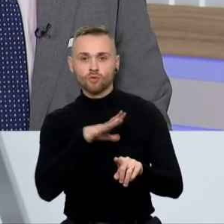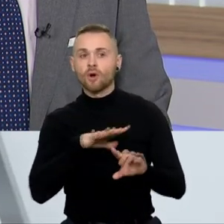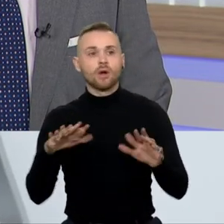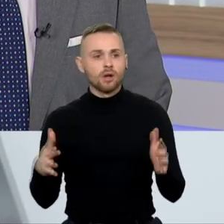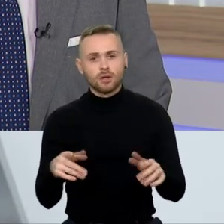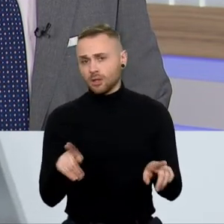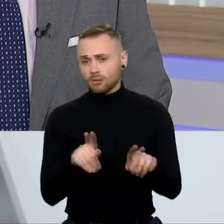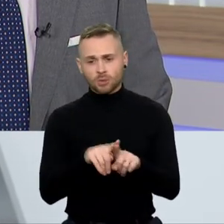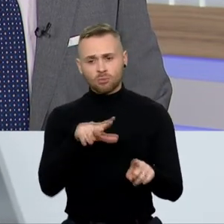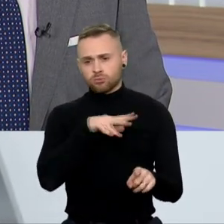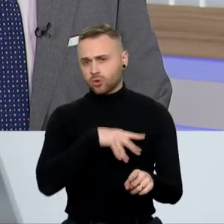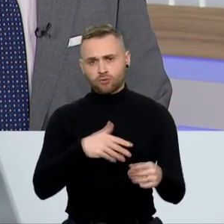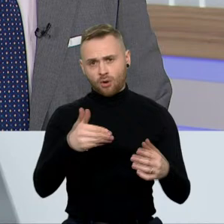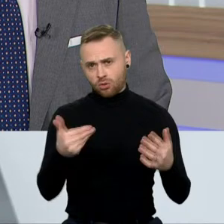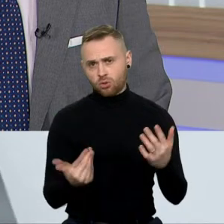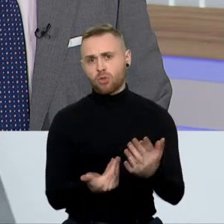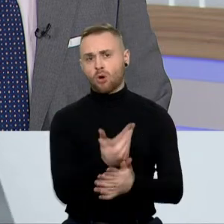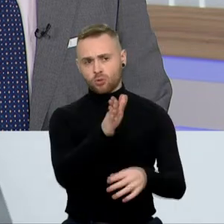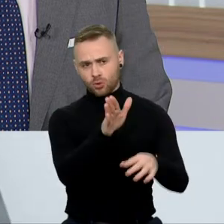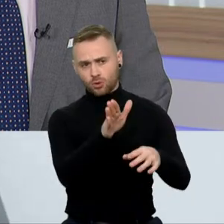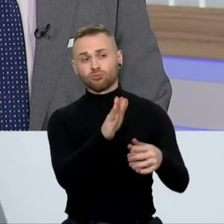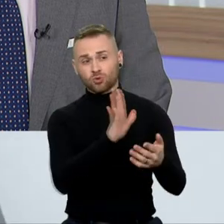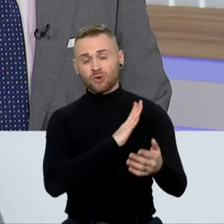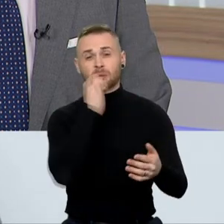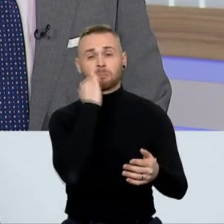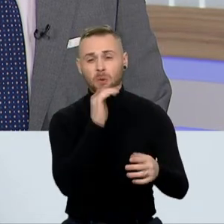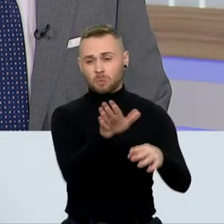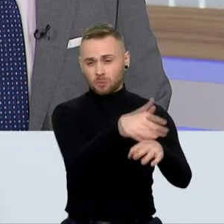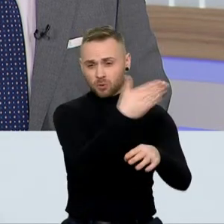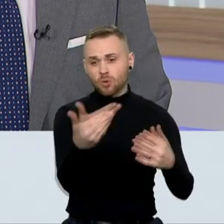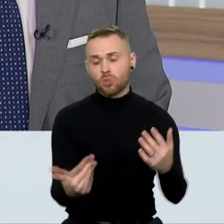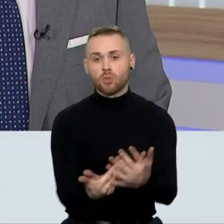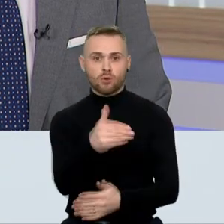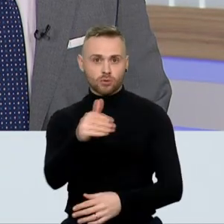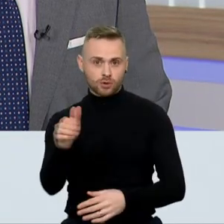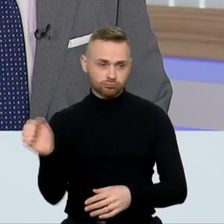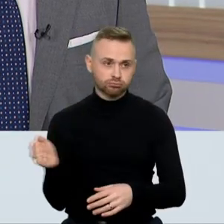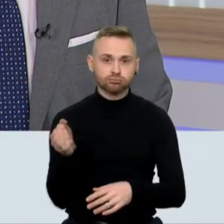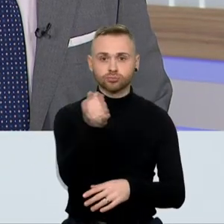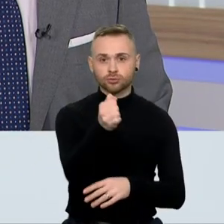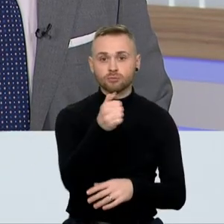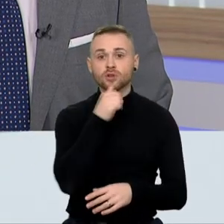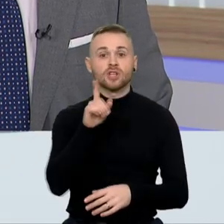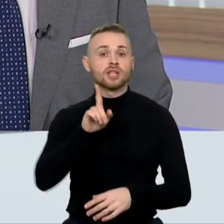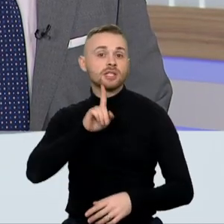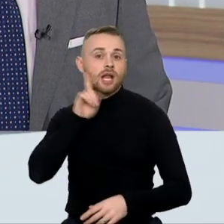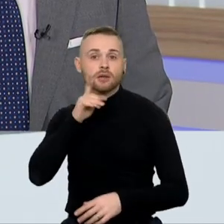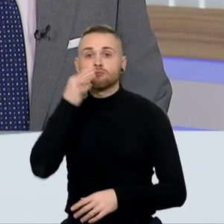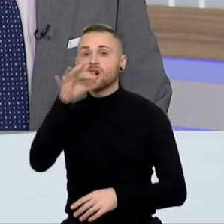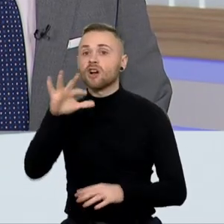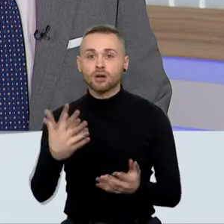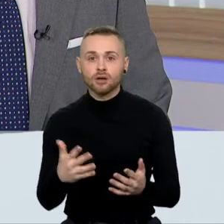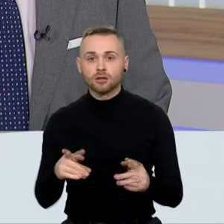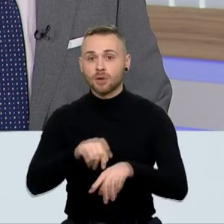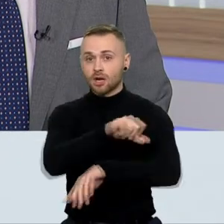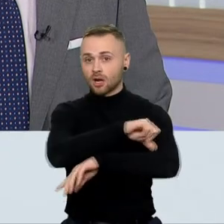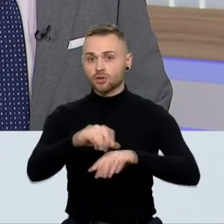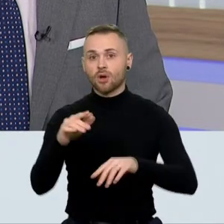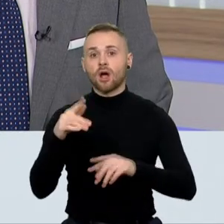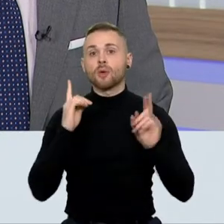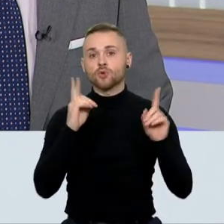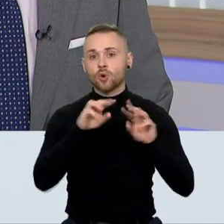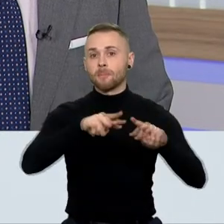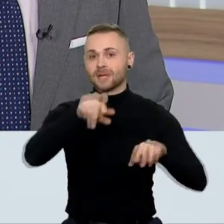sprendimai, jeigu prezidentas šiuo atveju Valdimira Zelenskis mato poreikį, tai buvo ne tik rašto apsaugos ministras,